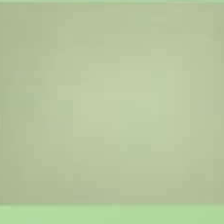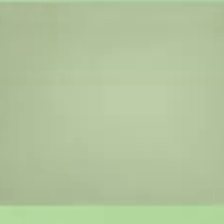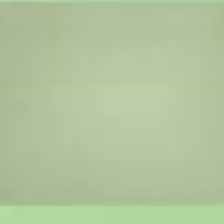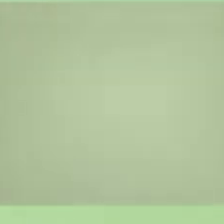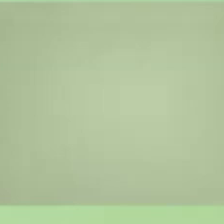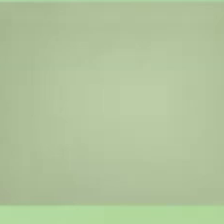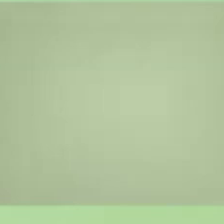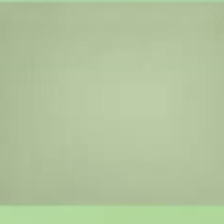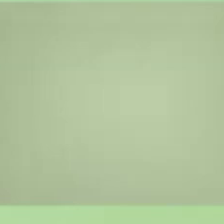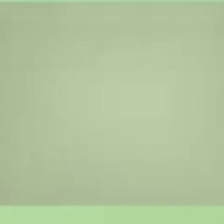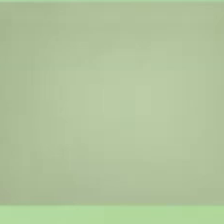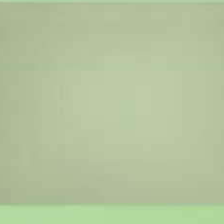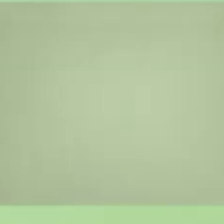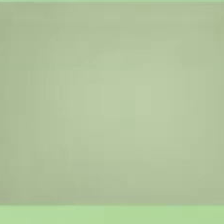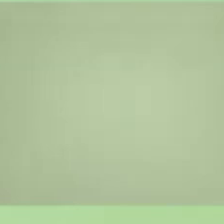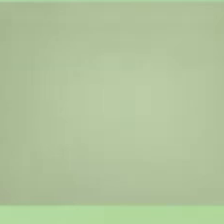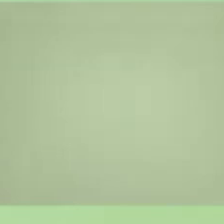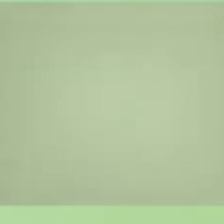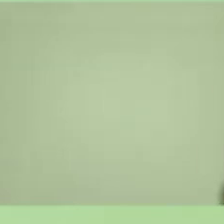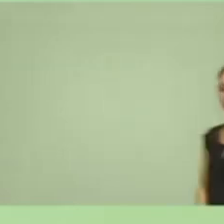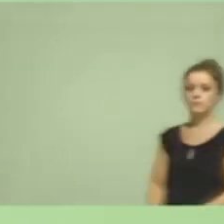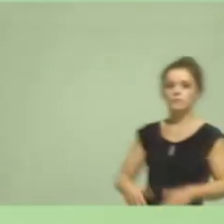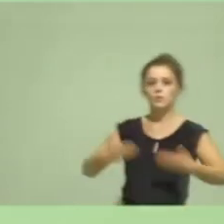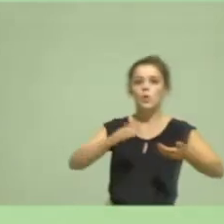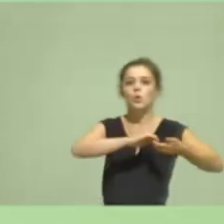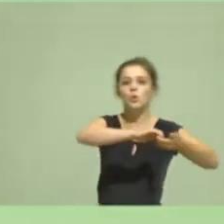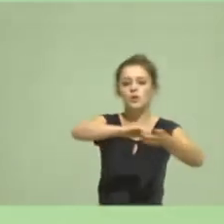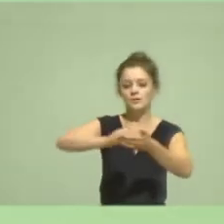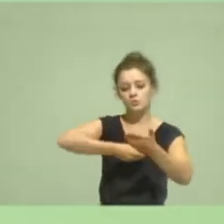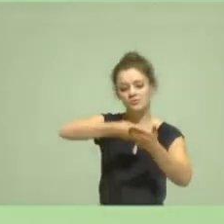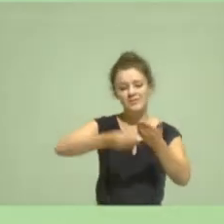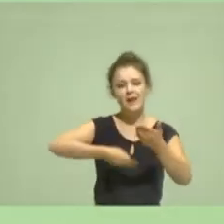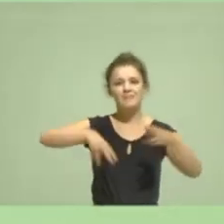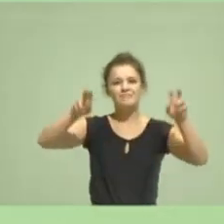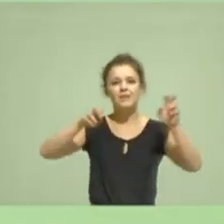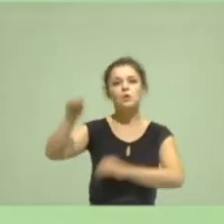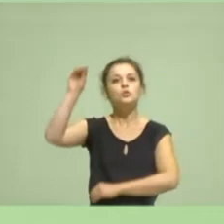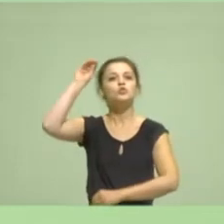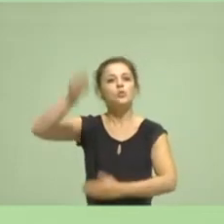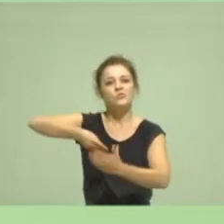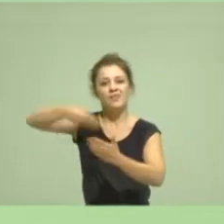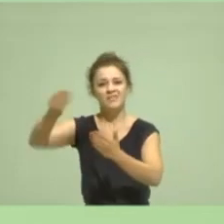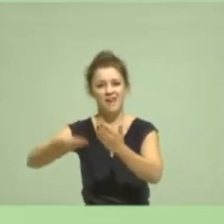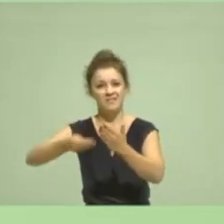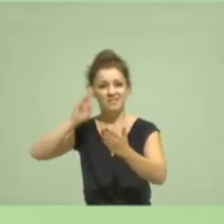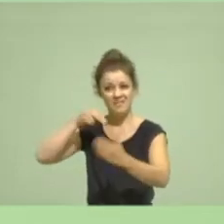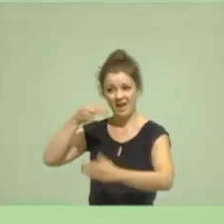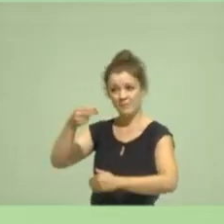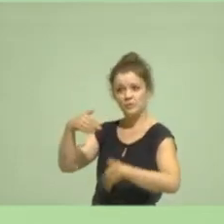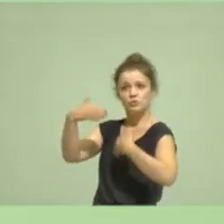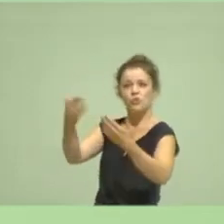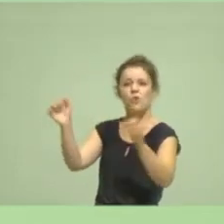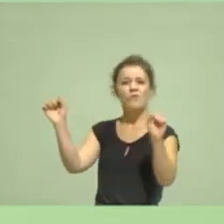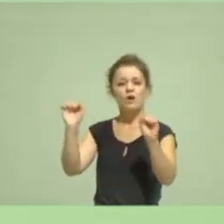und wir haben ihn so genannt, weil wir glauben, dieser Vertrag wird die Zukunft Nordrhein